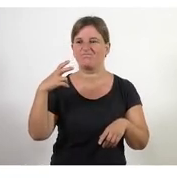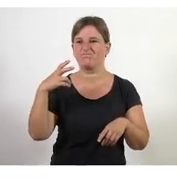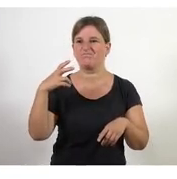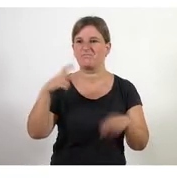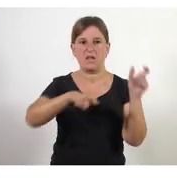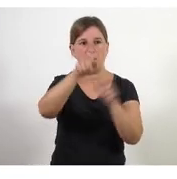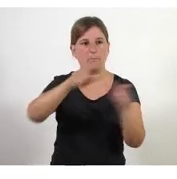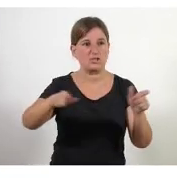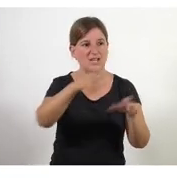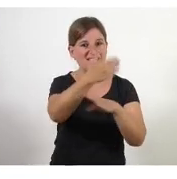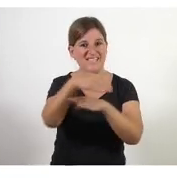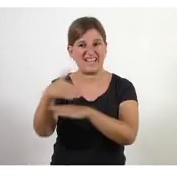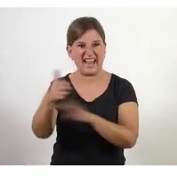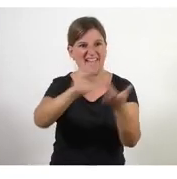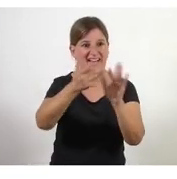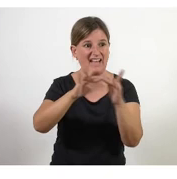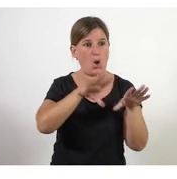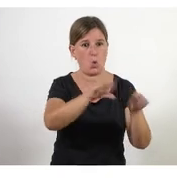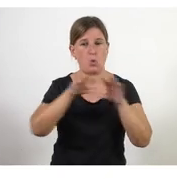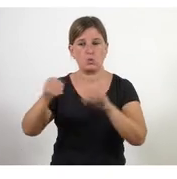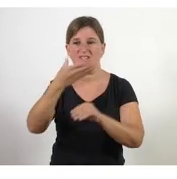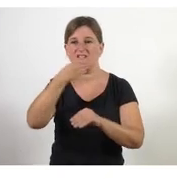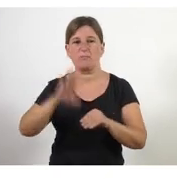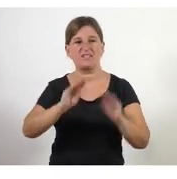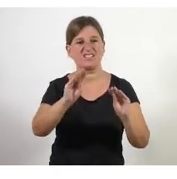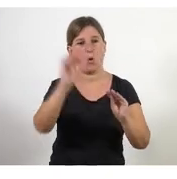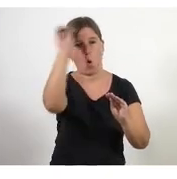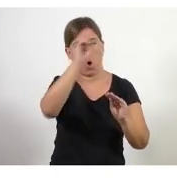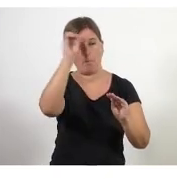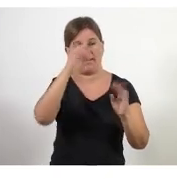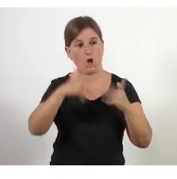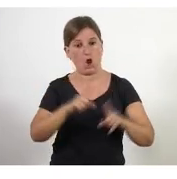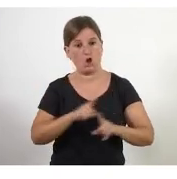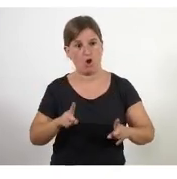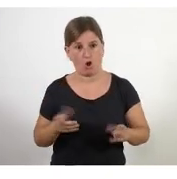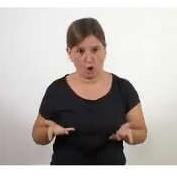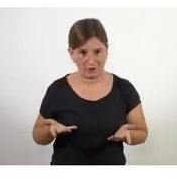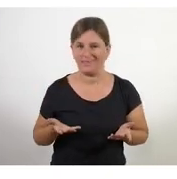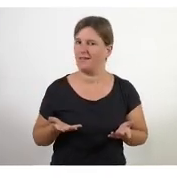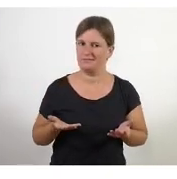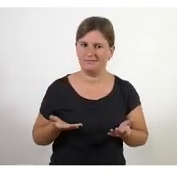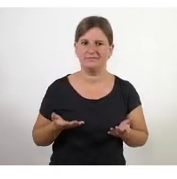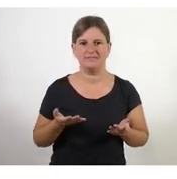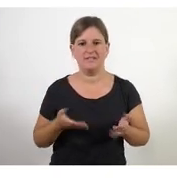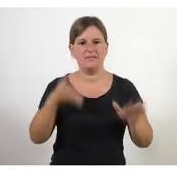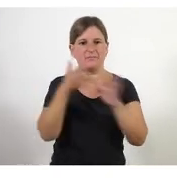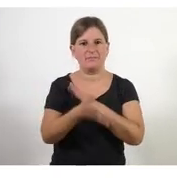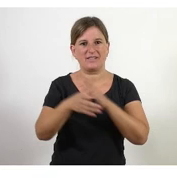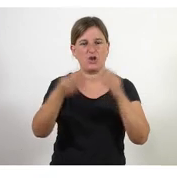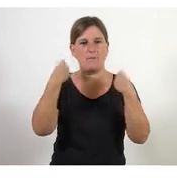al carrer que estan segurament amb els usuaris suposo que es refereix que coneixen la realitat i deu haver com aquestes piràmides